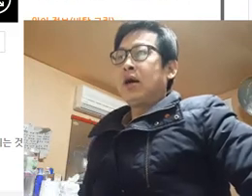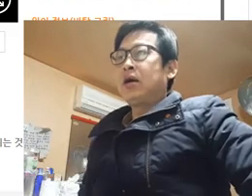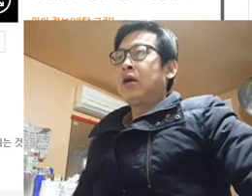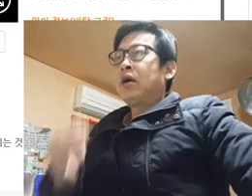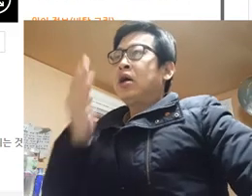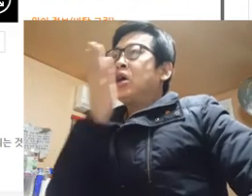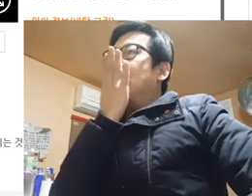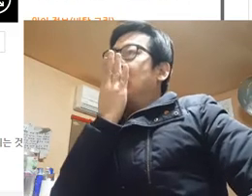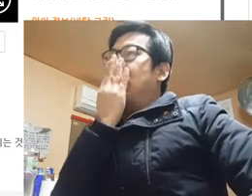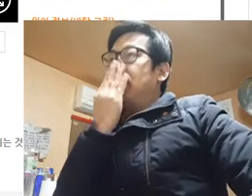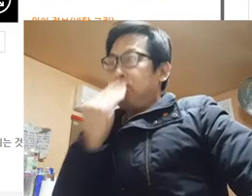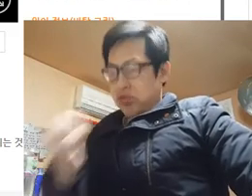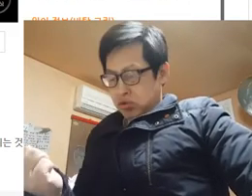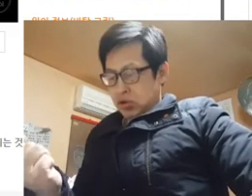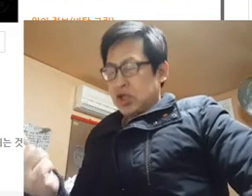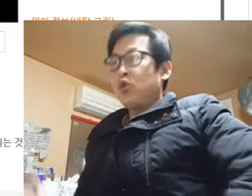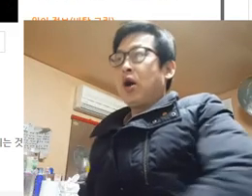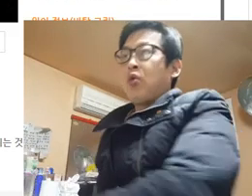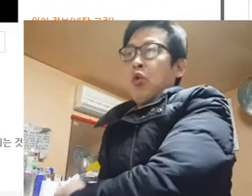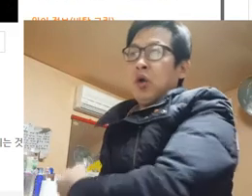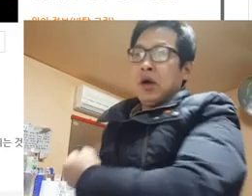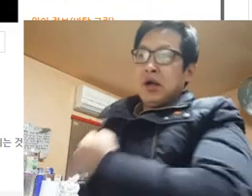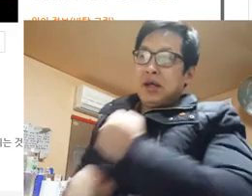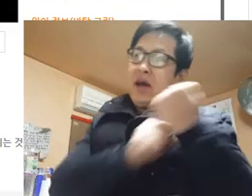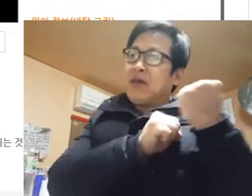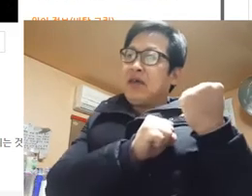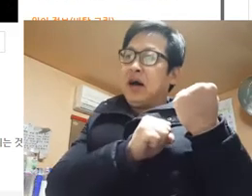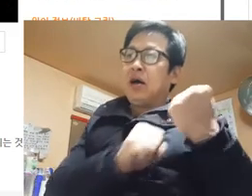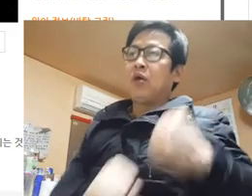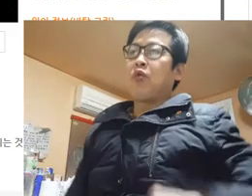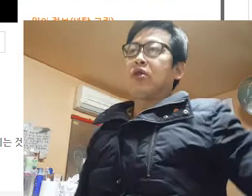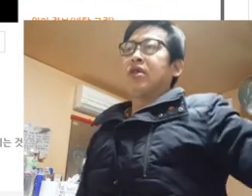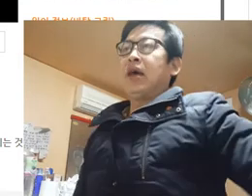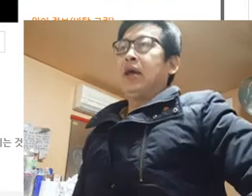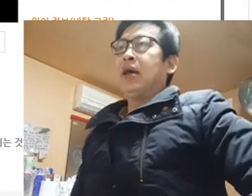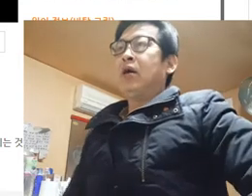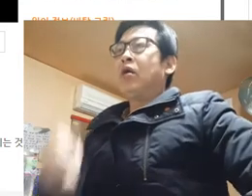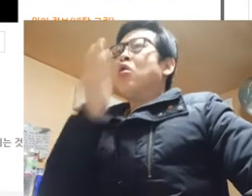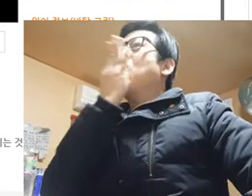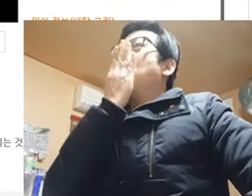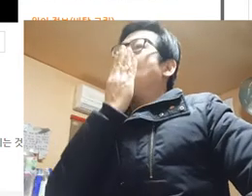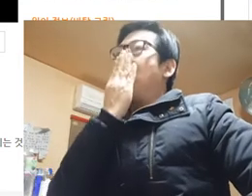지루하다 지루하고 게으르다 권태